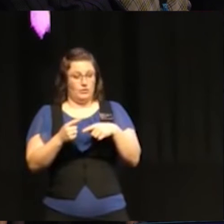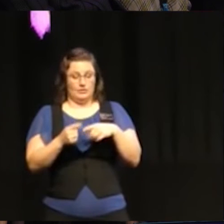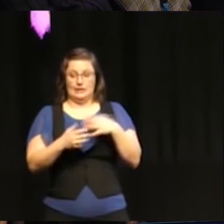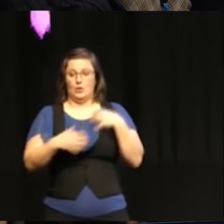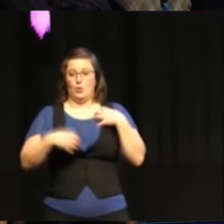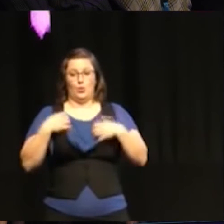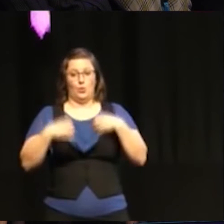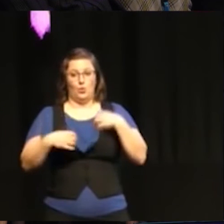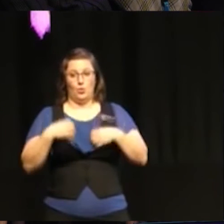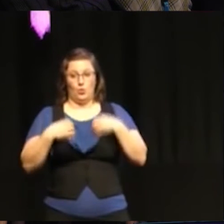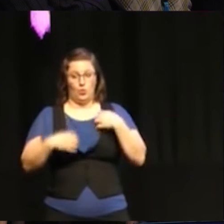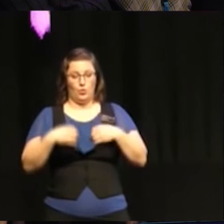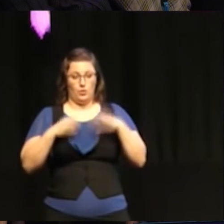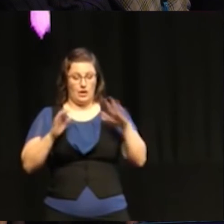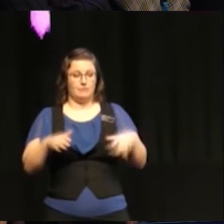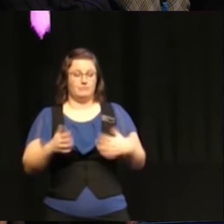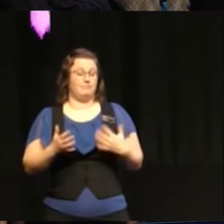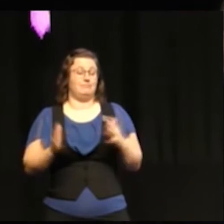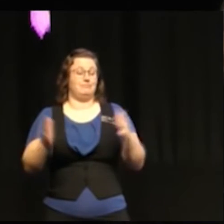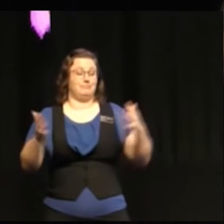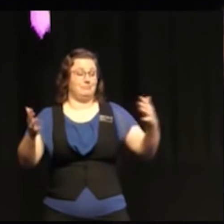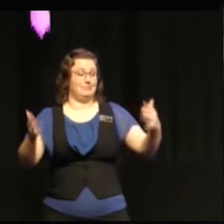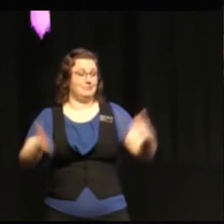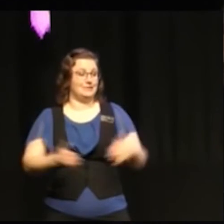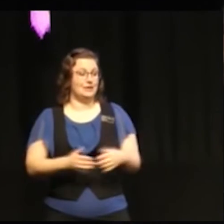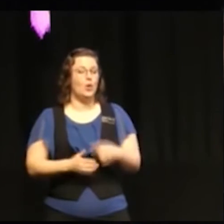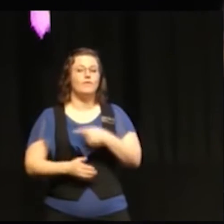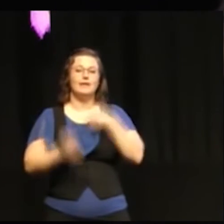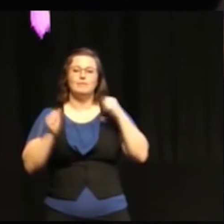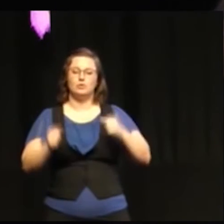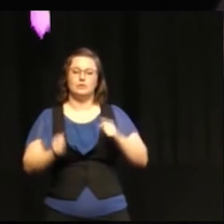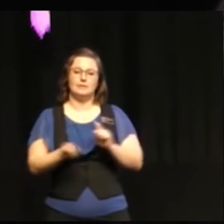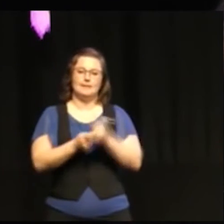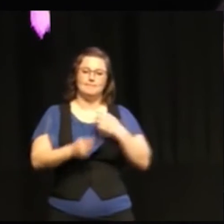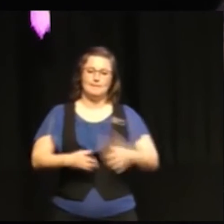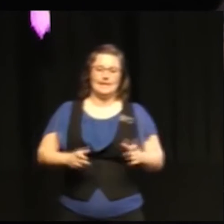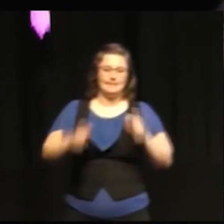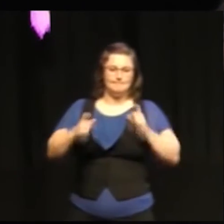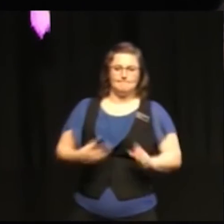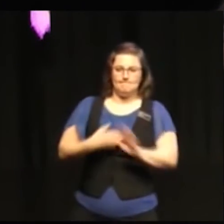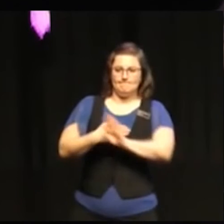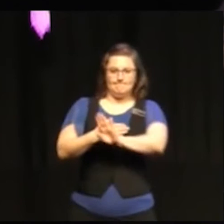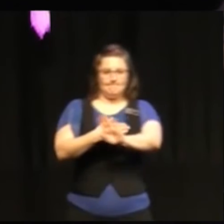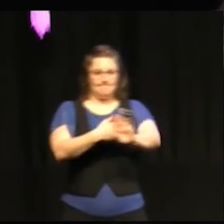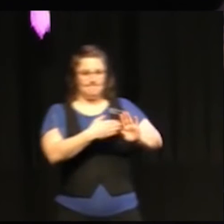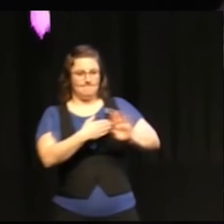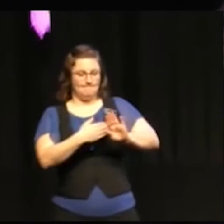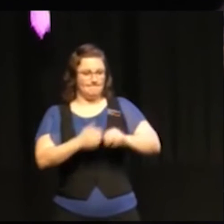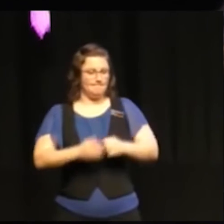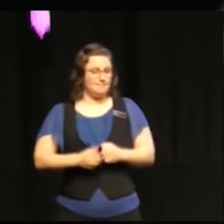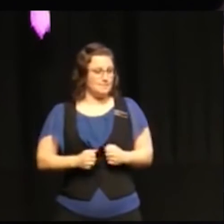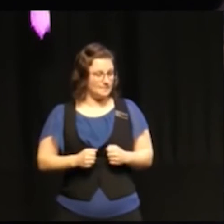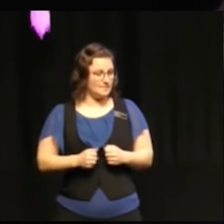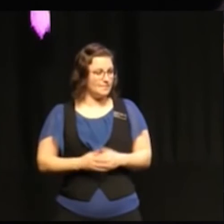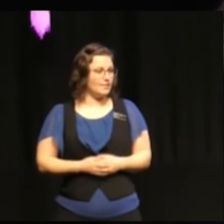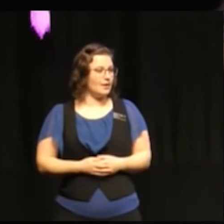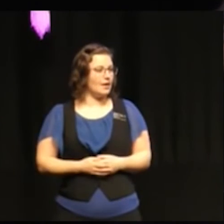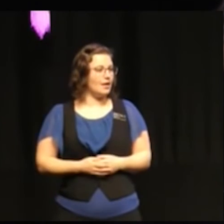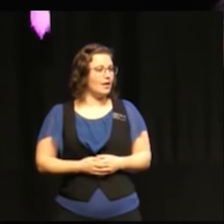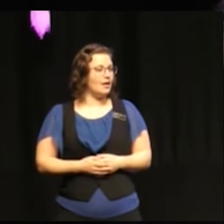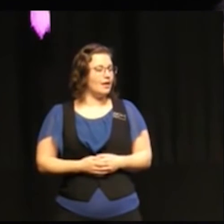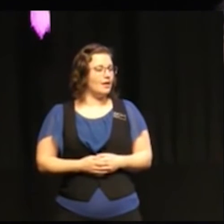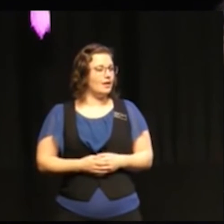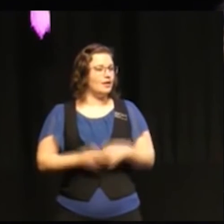och att jag tror att vi måste rusta oss bättre för att de här